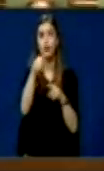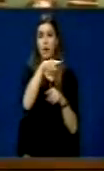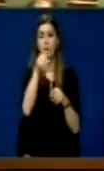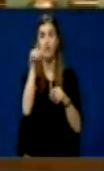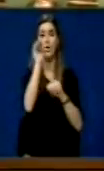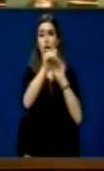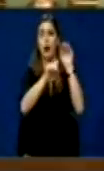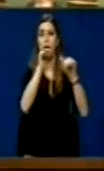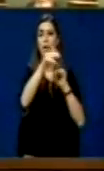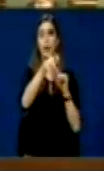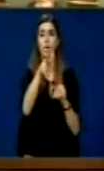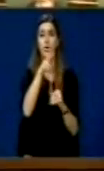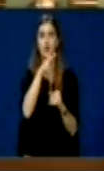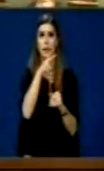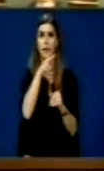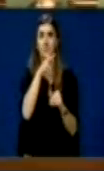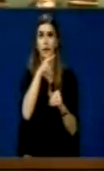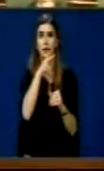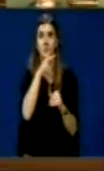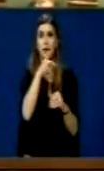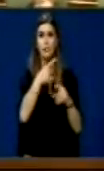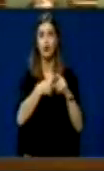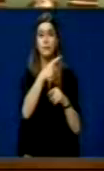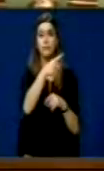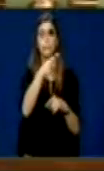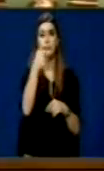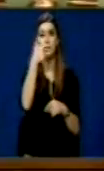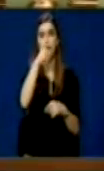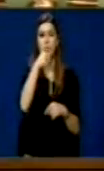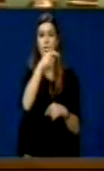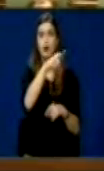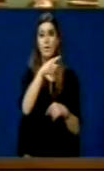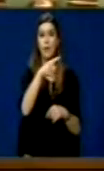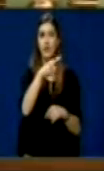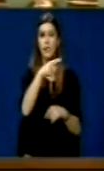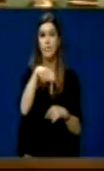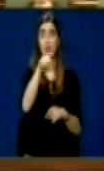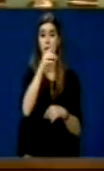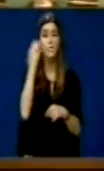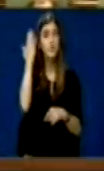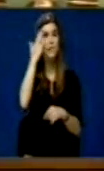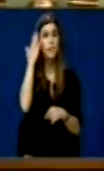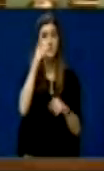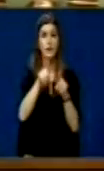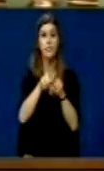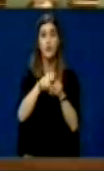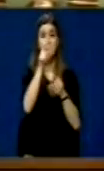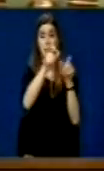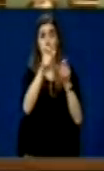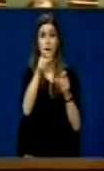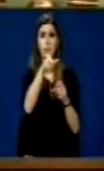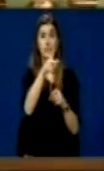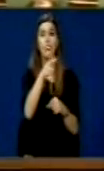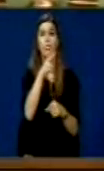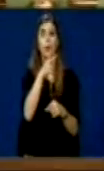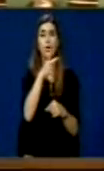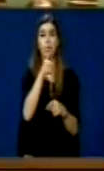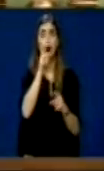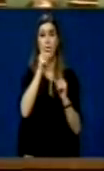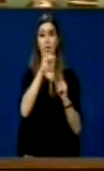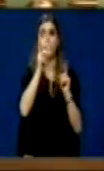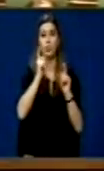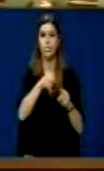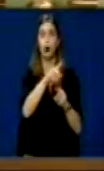që ju do të përfitonin nga kjo amnistij, edhe nuk besoj që në ndonjëherën ndër atatë të cilët rrjedhëmisht u takon